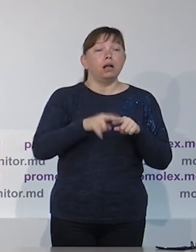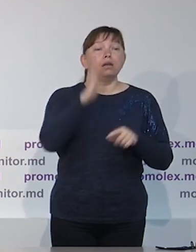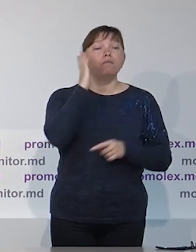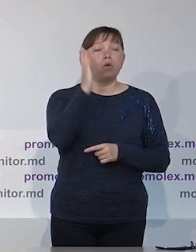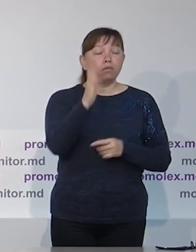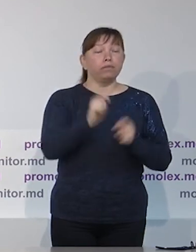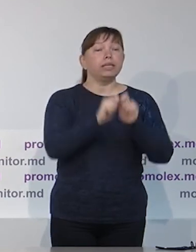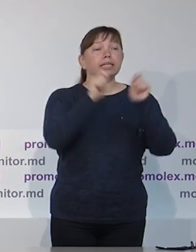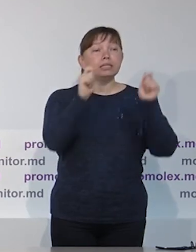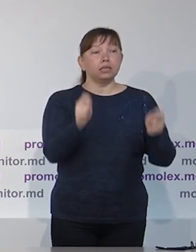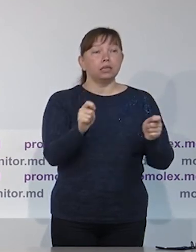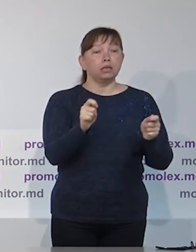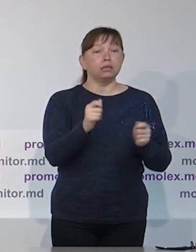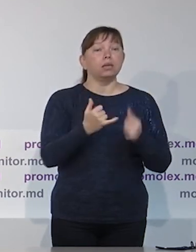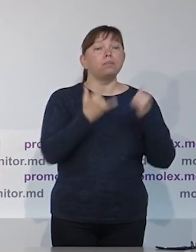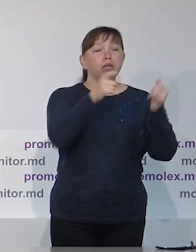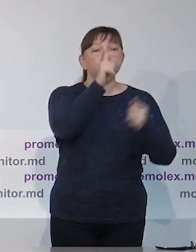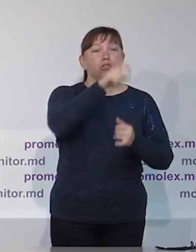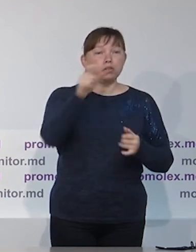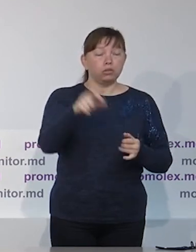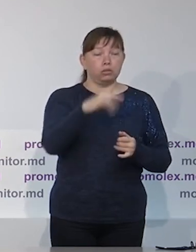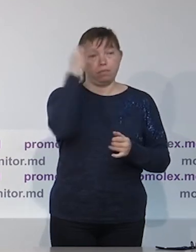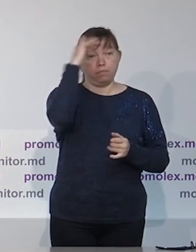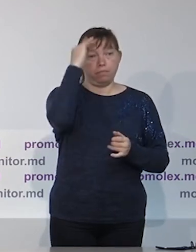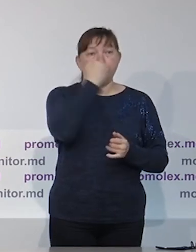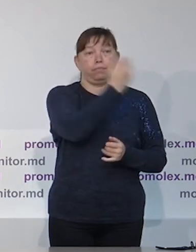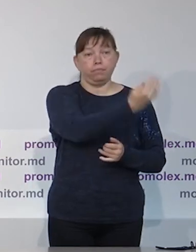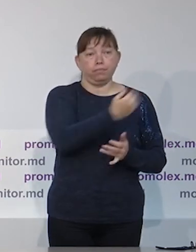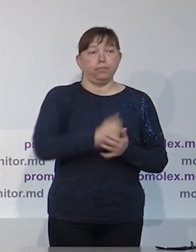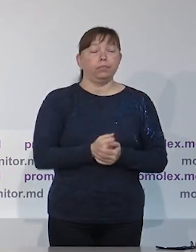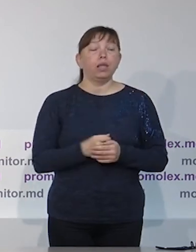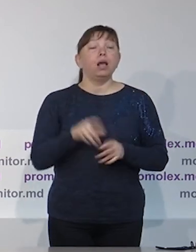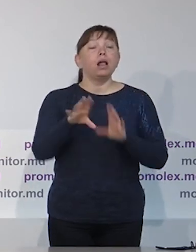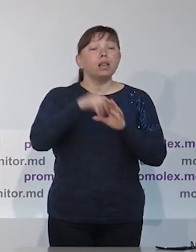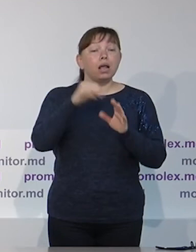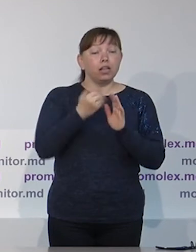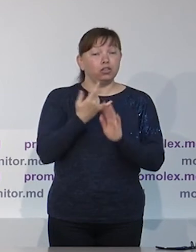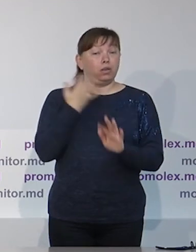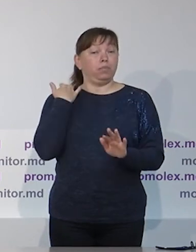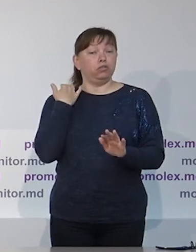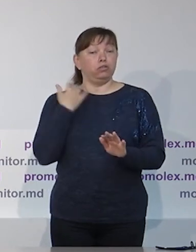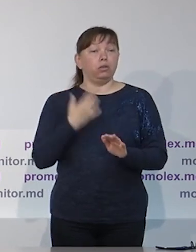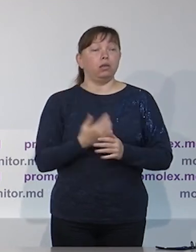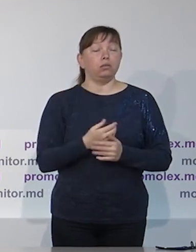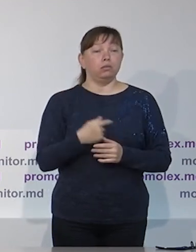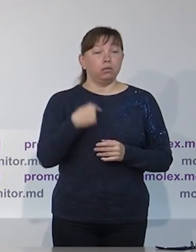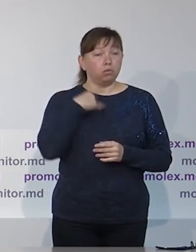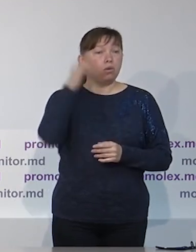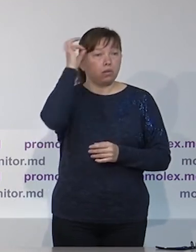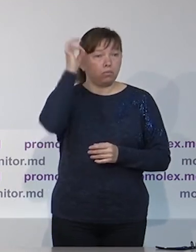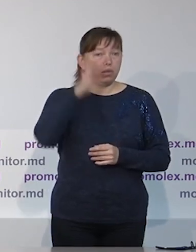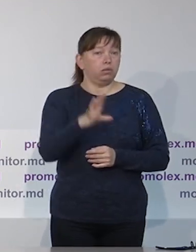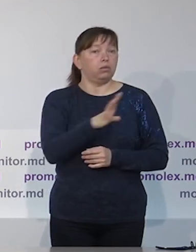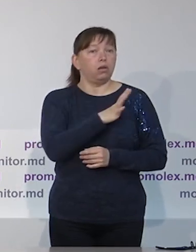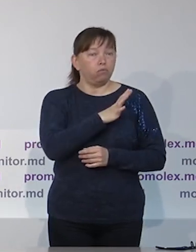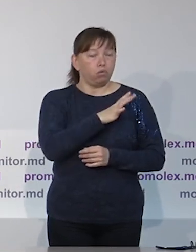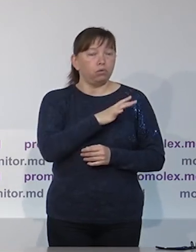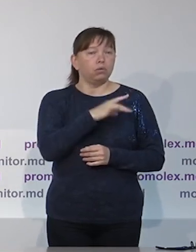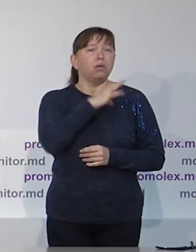открытия избирательных участков, выделения площадок под избирательные участки, особенно на тех участках, которые будут